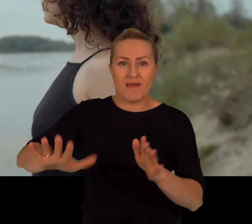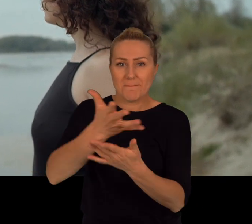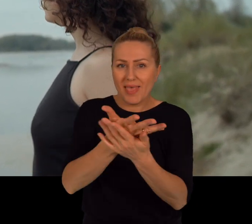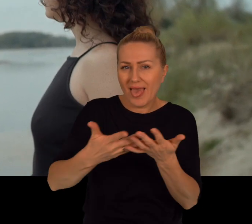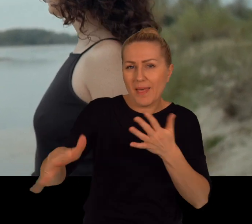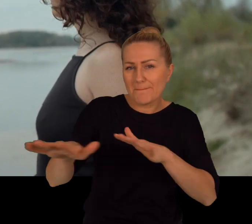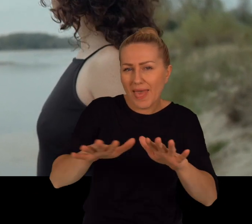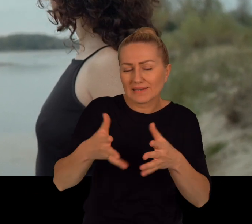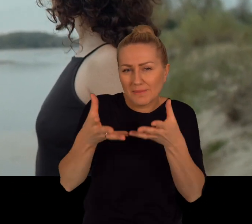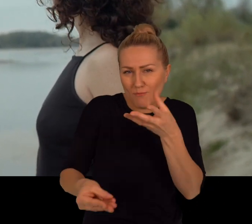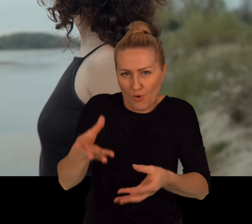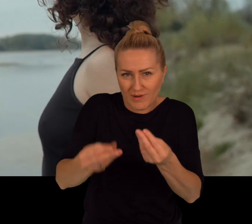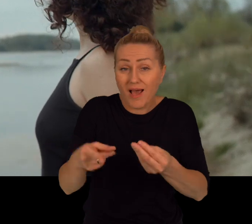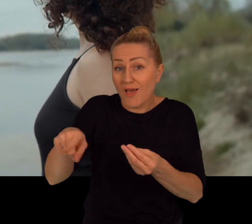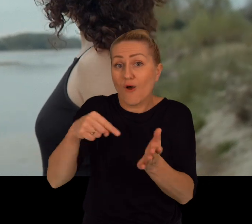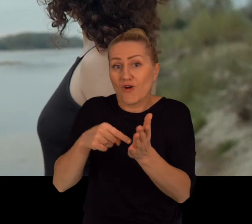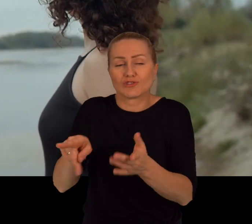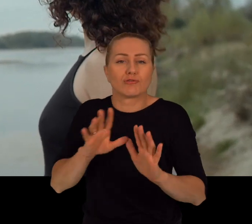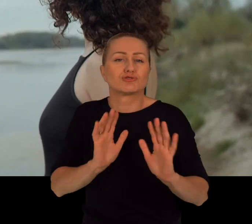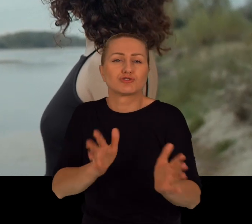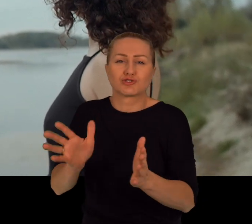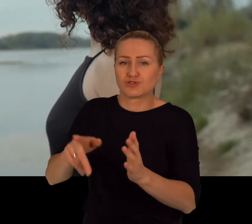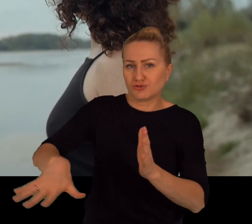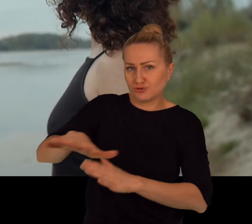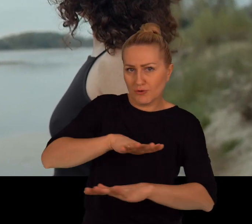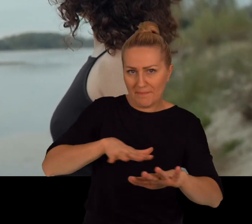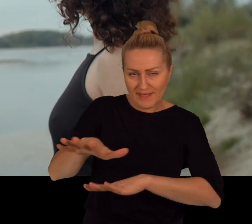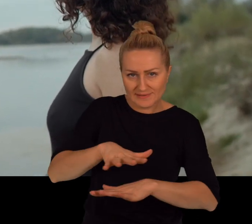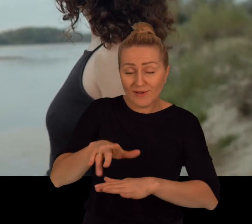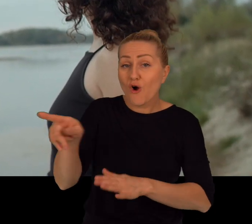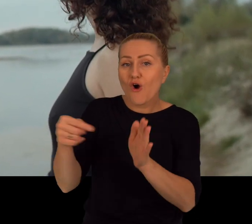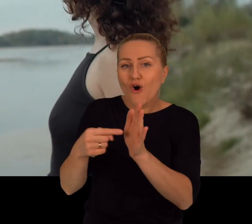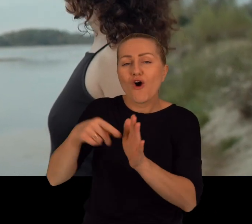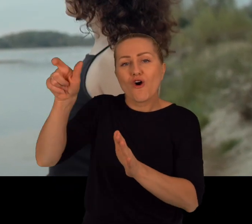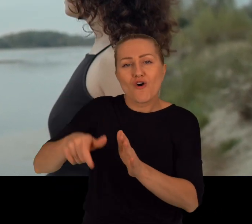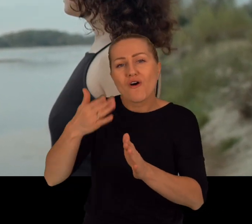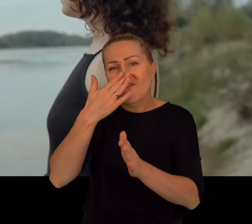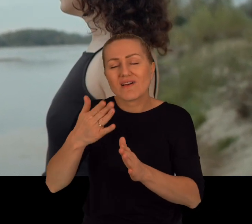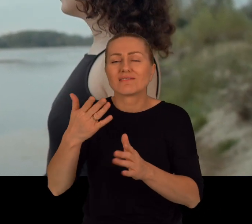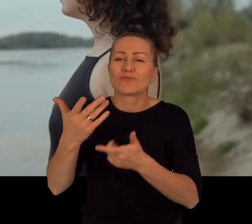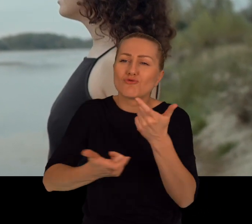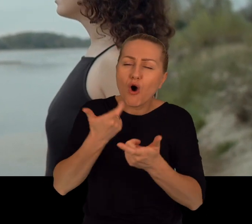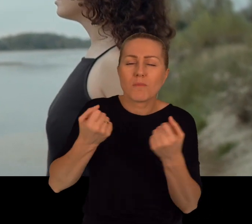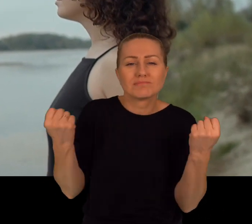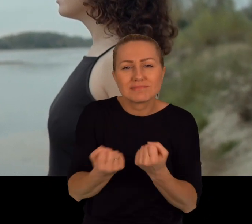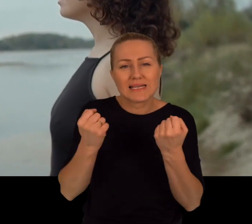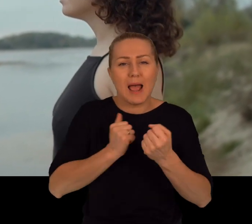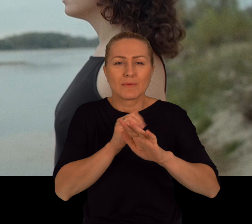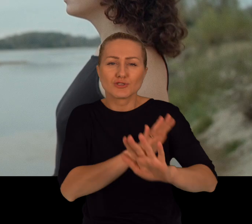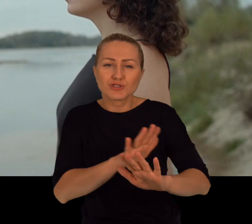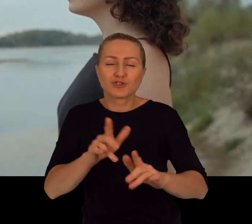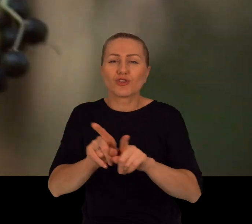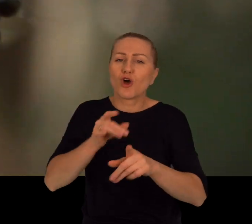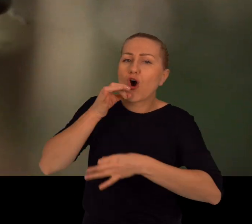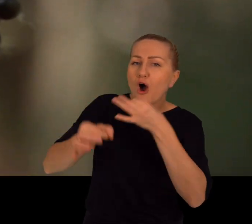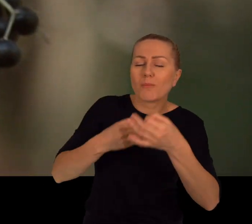tych mokradeł, dlatego że to są osoby, które właśnie się troszczą o te miejsca. I to one wkładają całą tą energię w to, żeby je chronić,